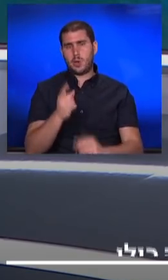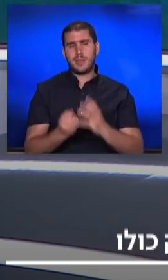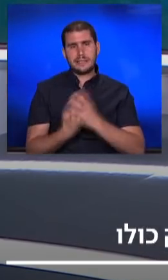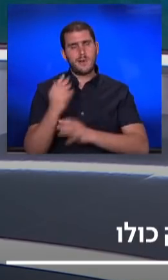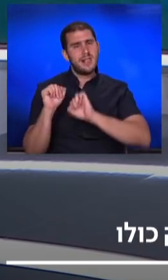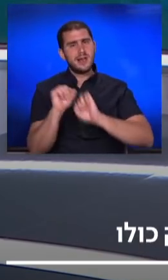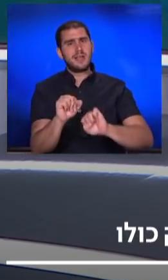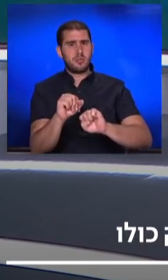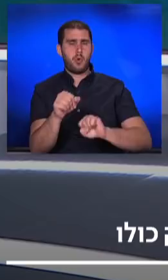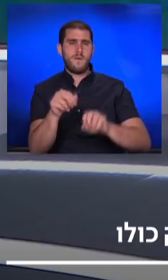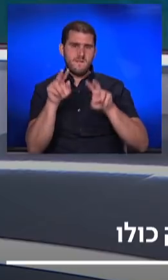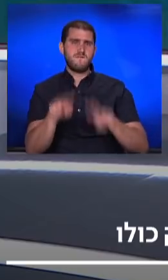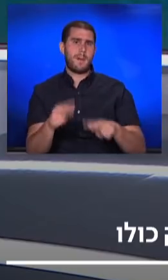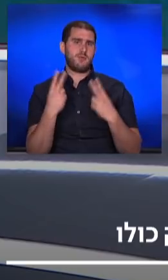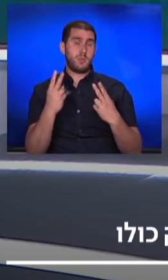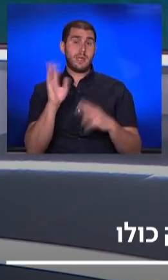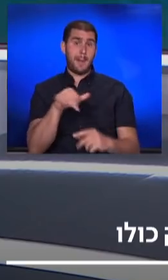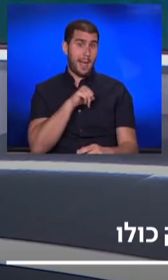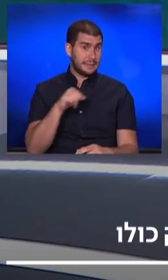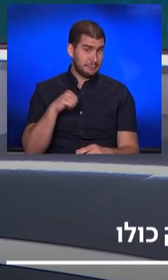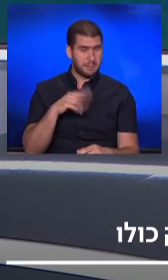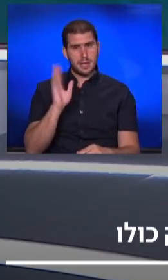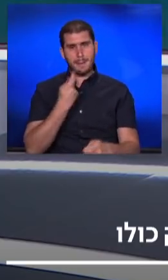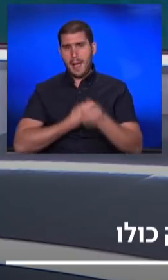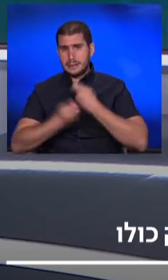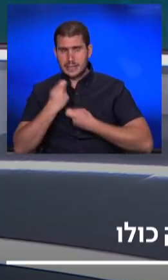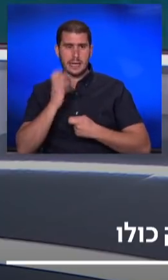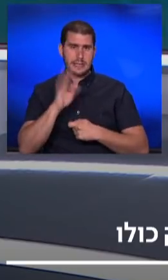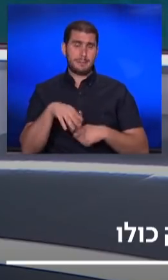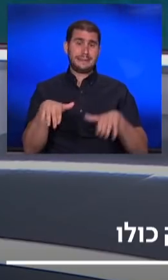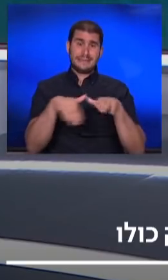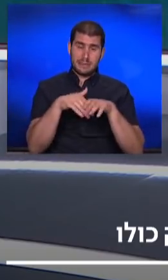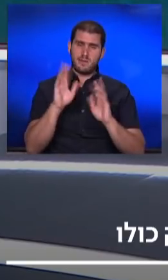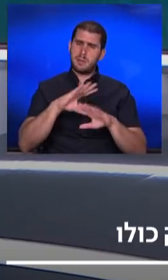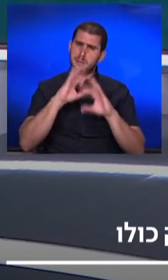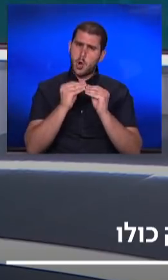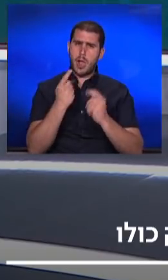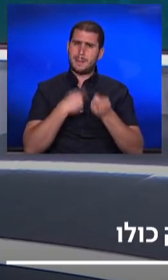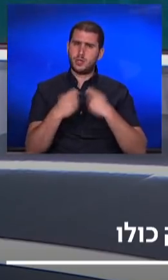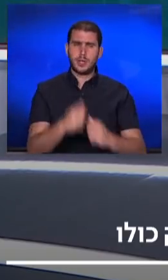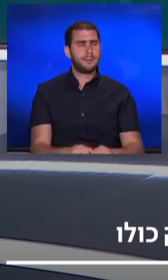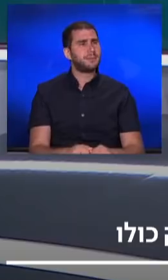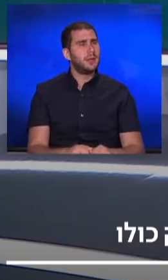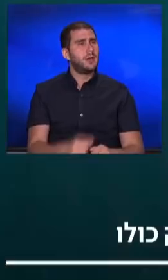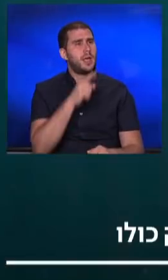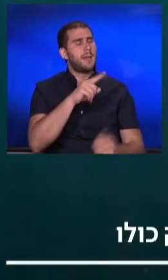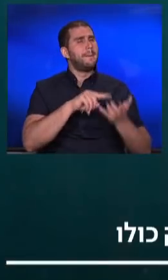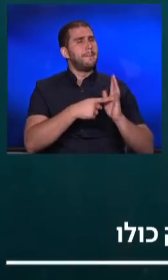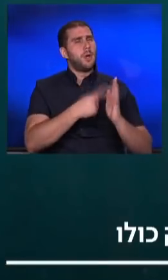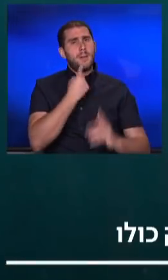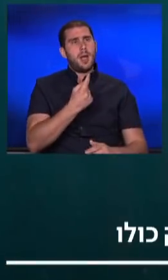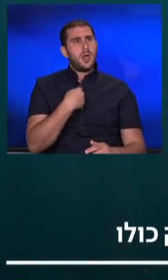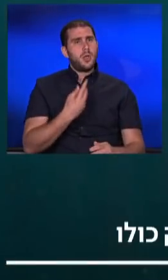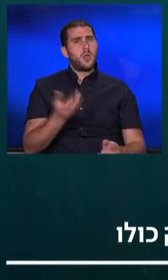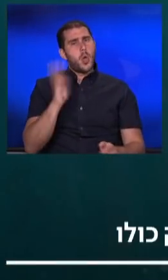בצורה מאוד מאוד משמעותית, גם בעצמאים, גם בעסקים, גם בסכירים ובכלל במשק כולו. אתה מדבר על זה שאנחנו נותנים עוד